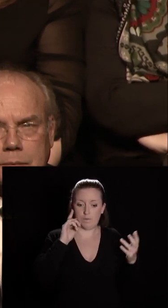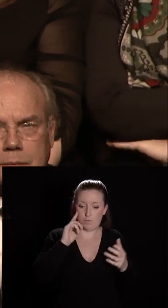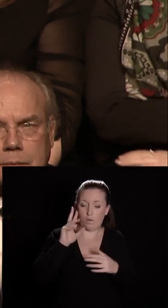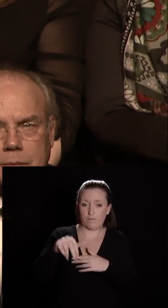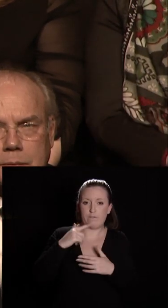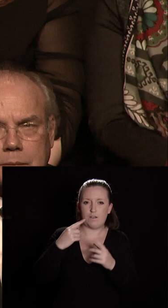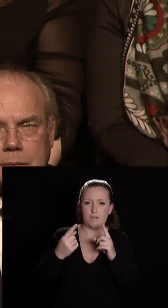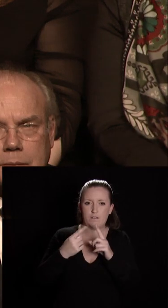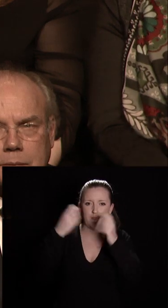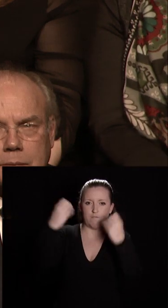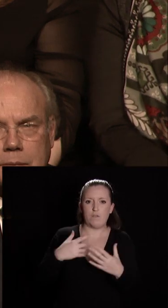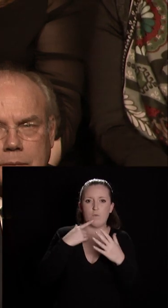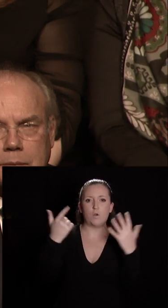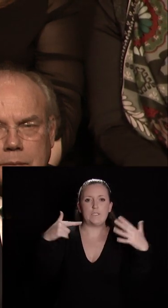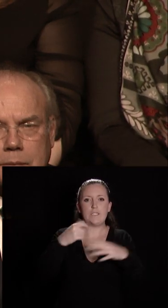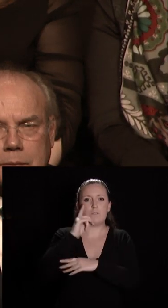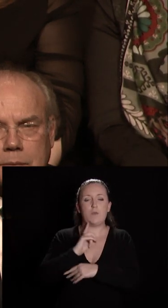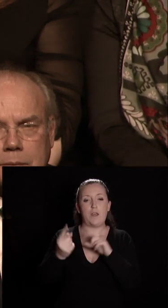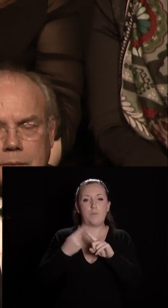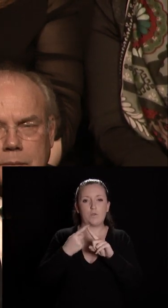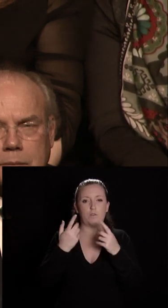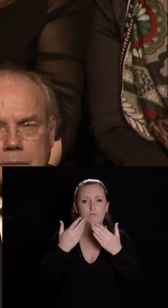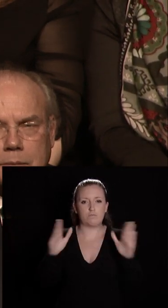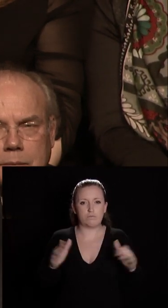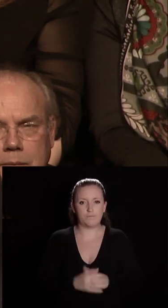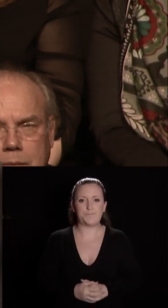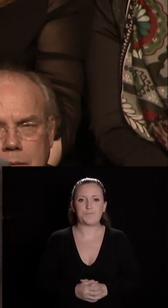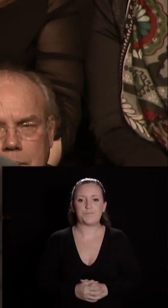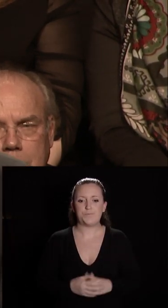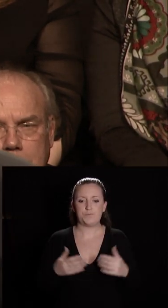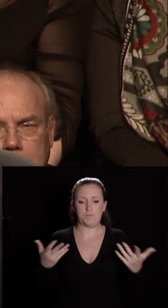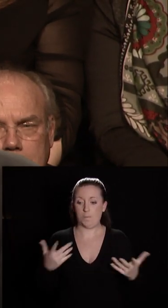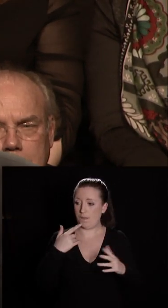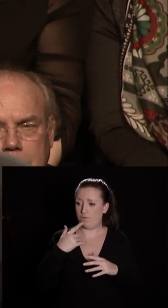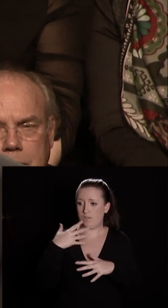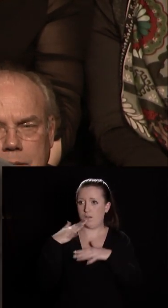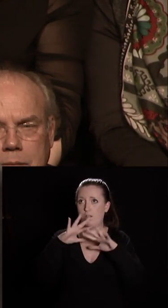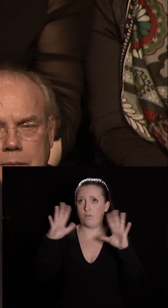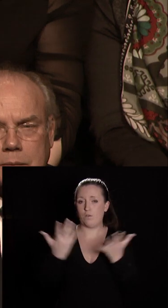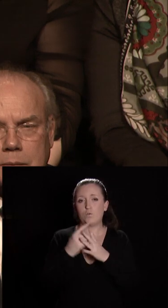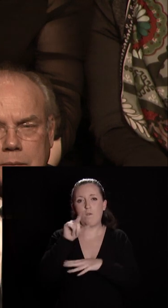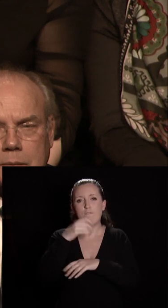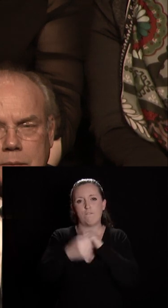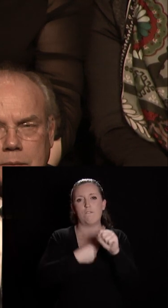se prépare le 17 mai mesdames, messieurs c'est l'aboutissement de presque 20 ans